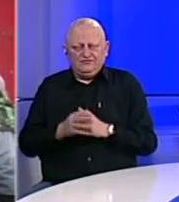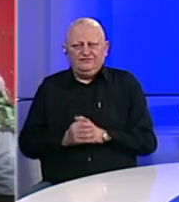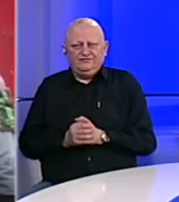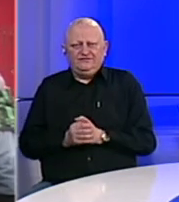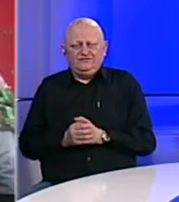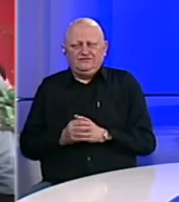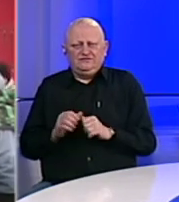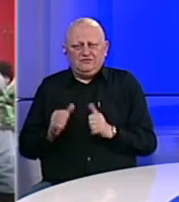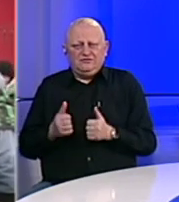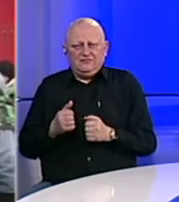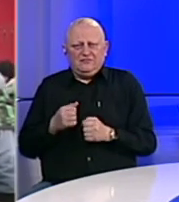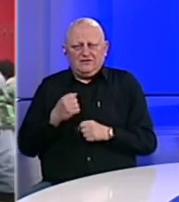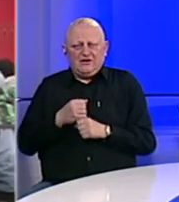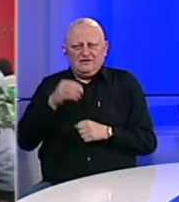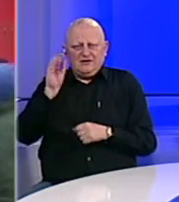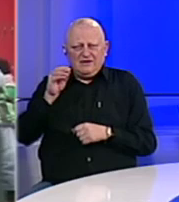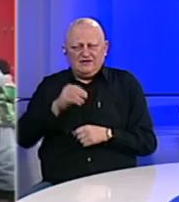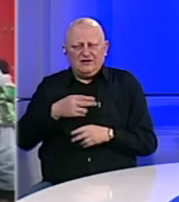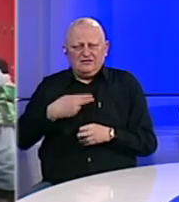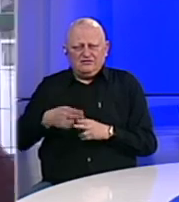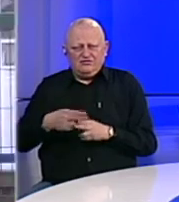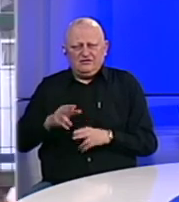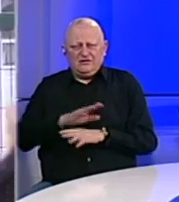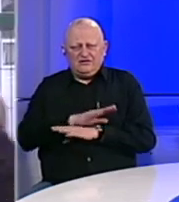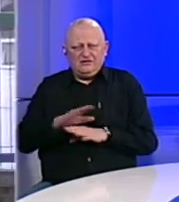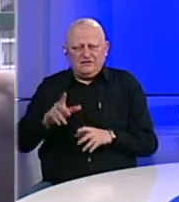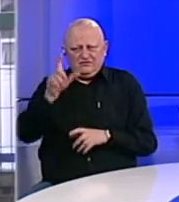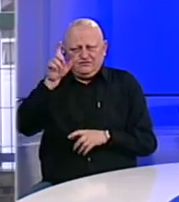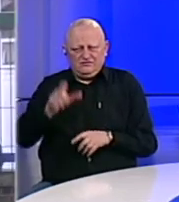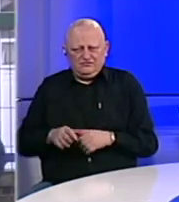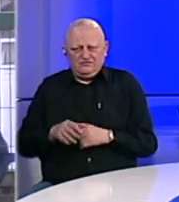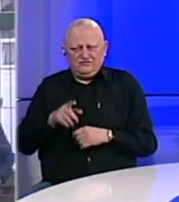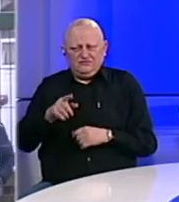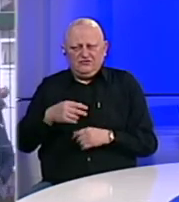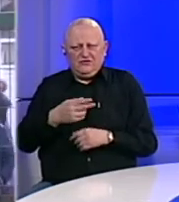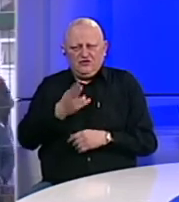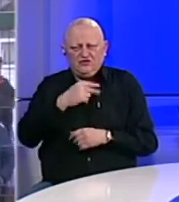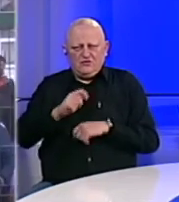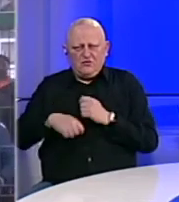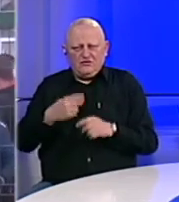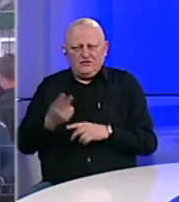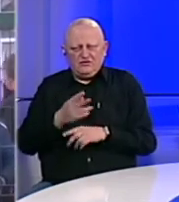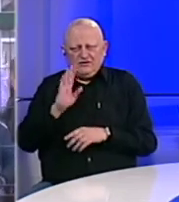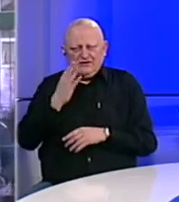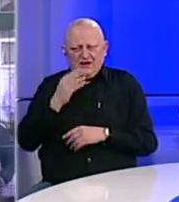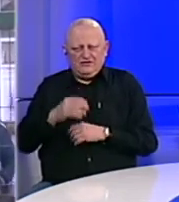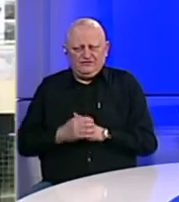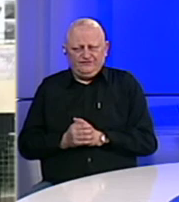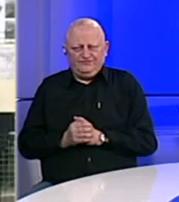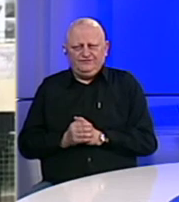zaista vrši se deratizacija, dezinsekcija, dezinfekcija. To služba za posle sa strancima radi sjajno.